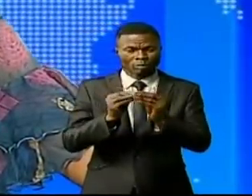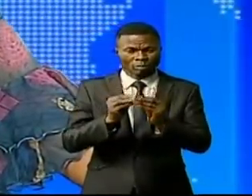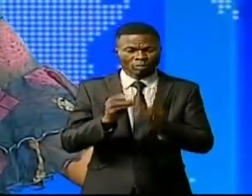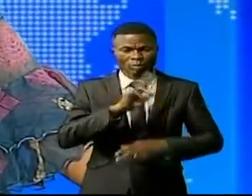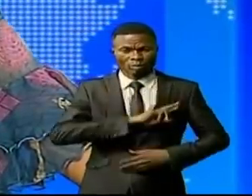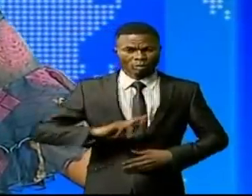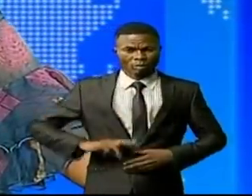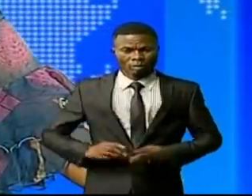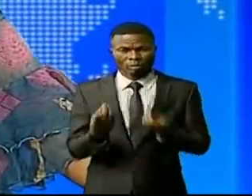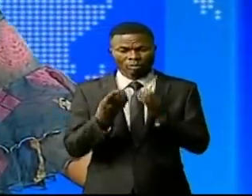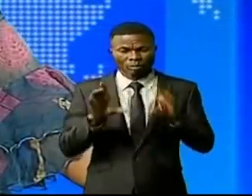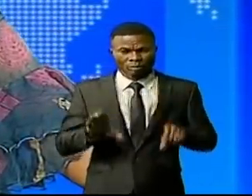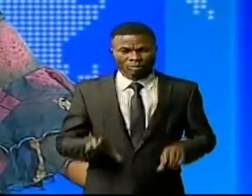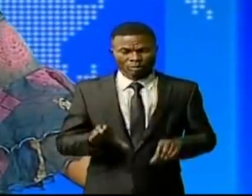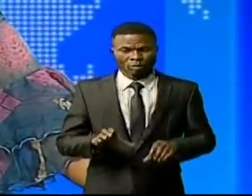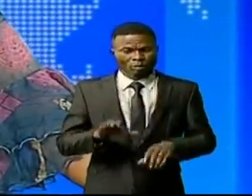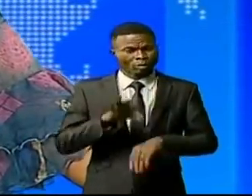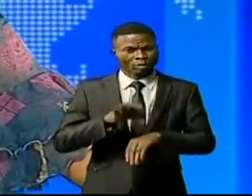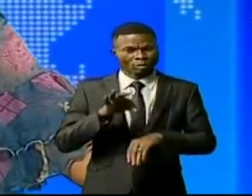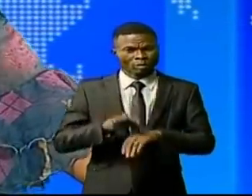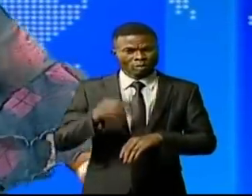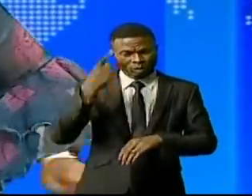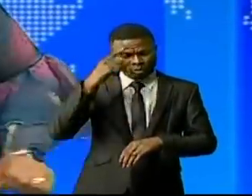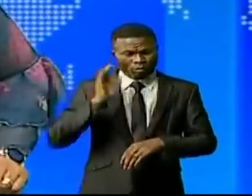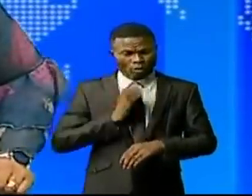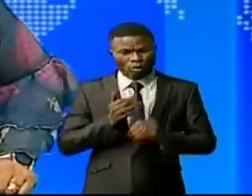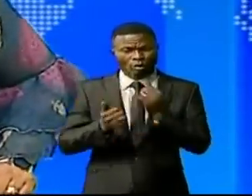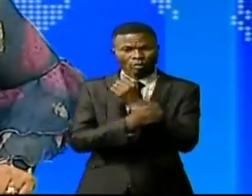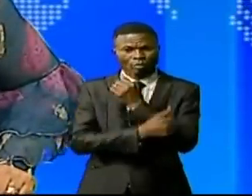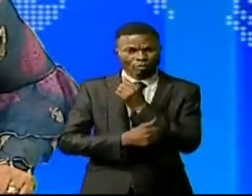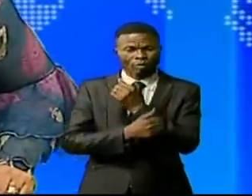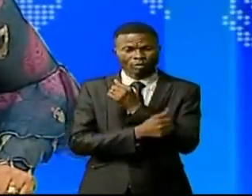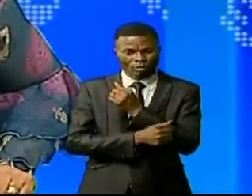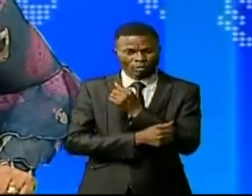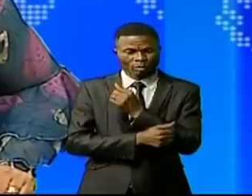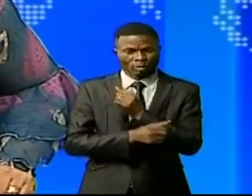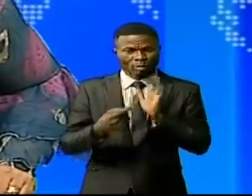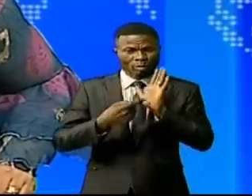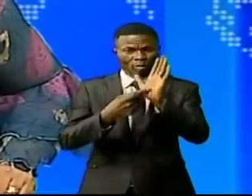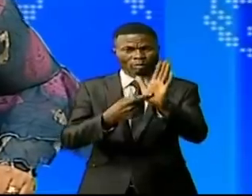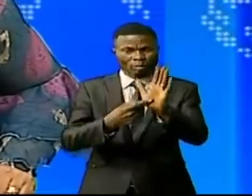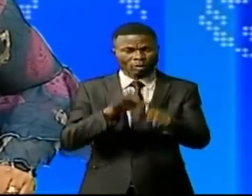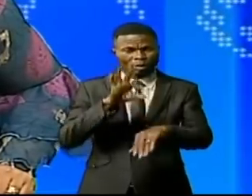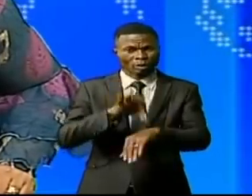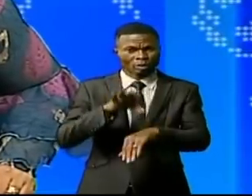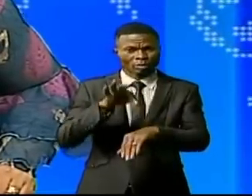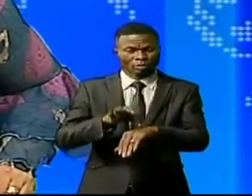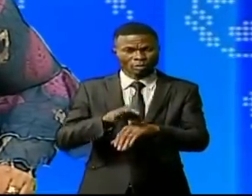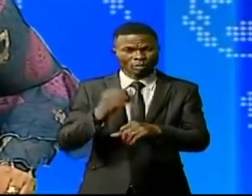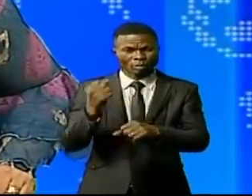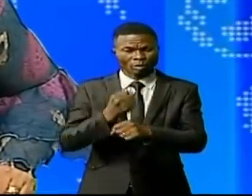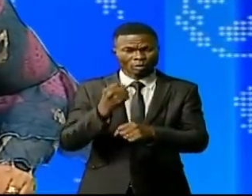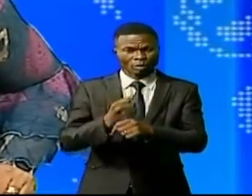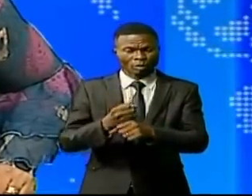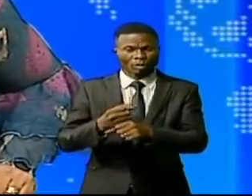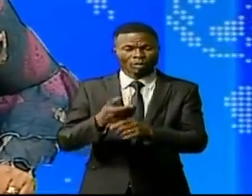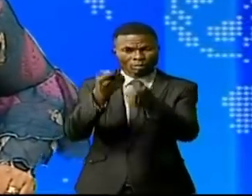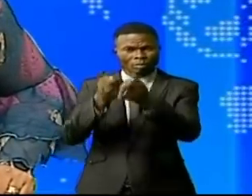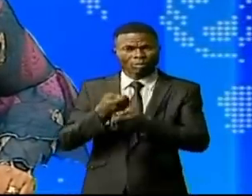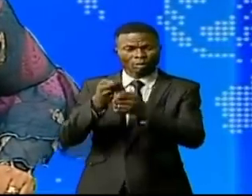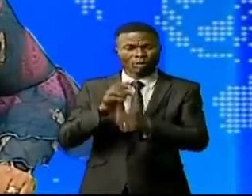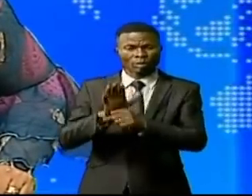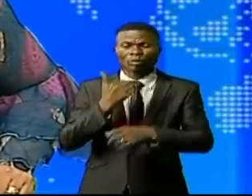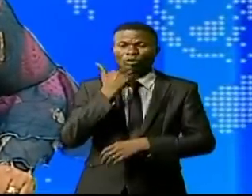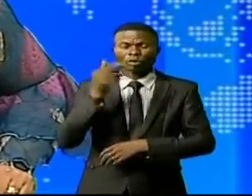démocratique du Congo. Une belle occasion pour le pays du lithium de présenter les opportunités d'affaires et d'attirer les